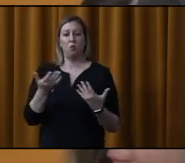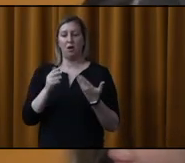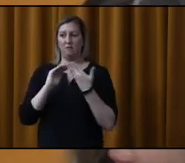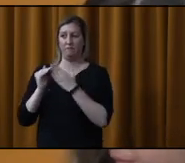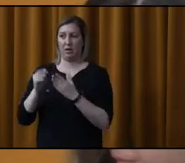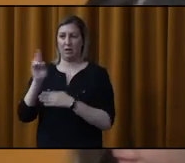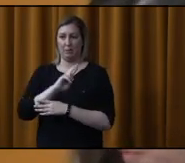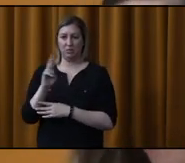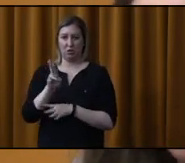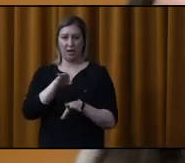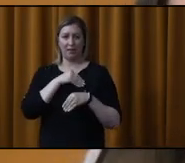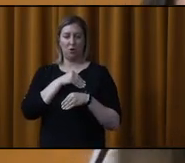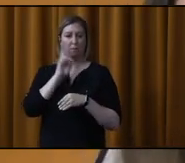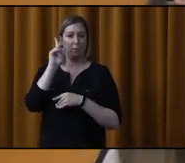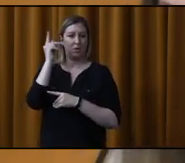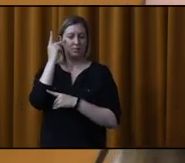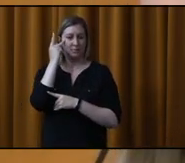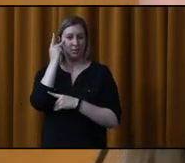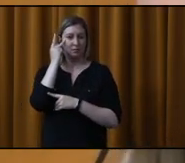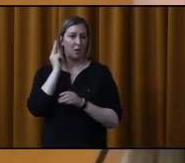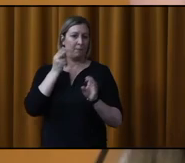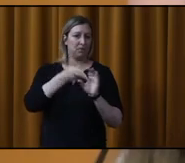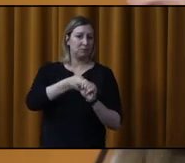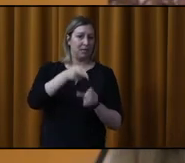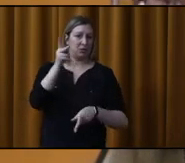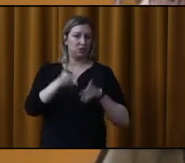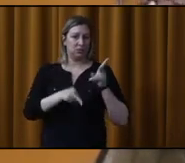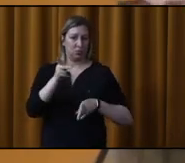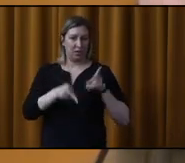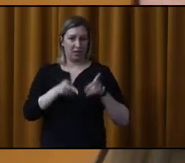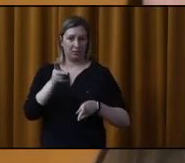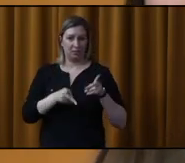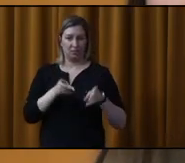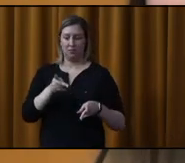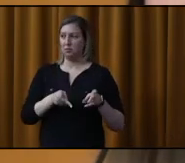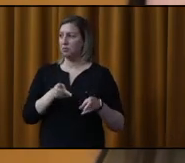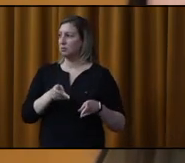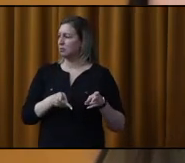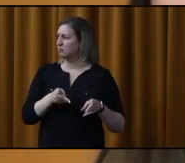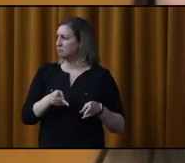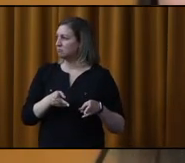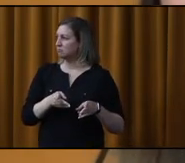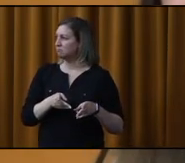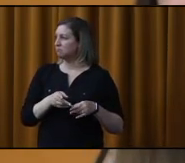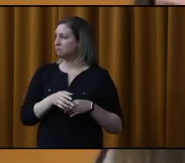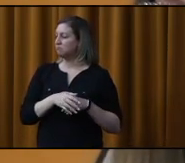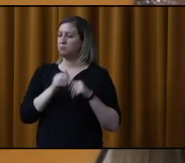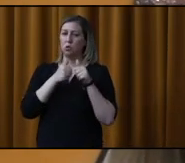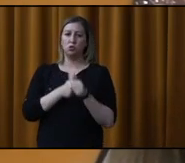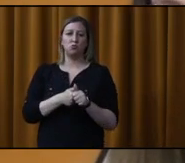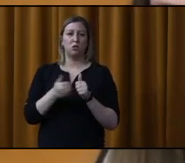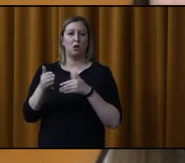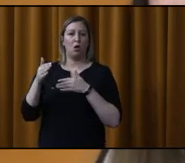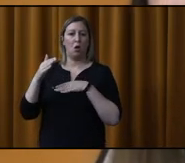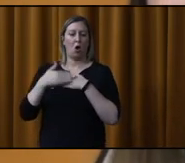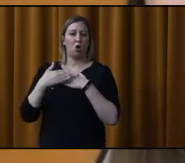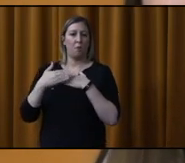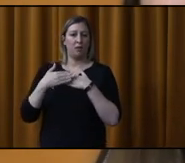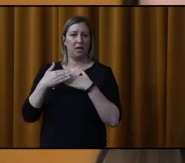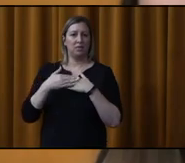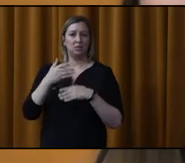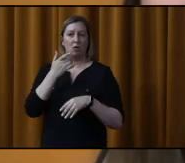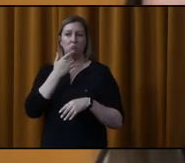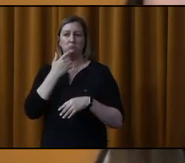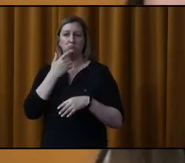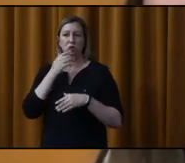Repentigny adopte la politique de participation citoyenne, jointe en annexe et présente, conformément aux recommandations du sommaire décisionnel